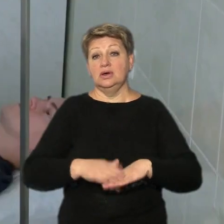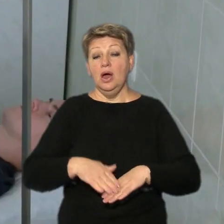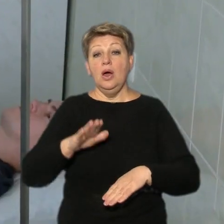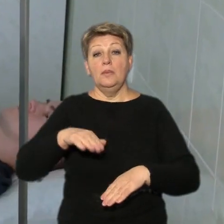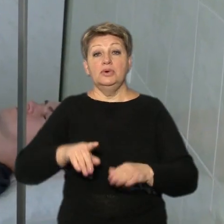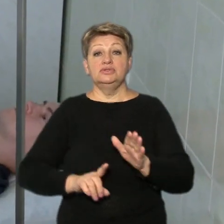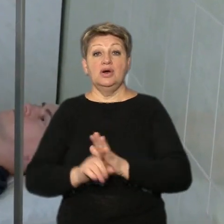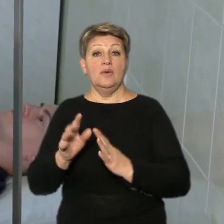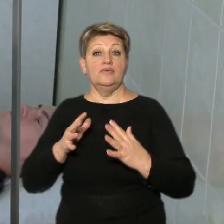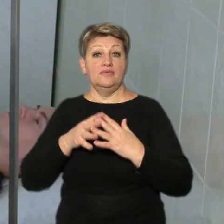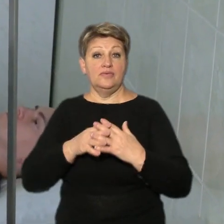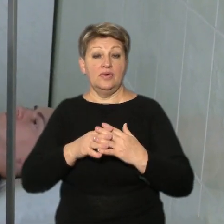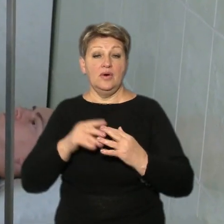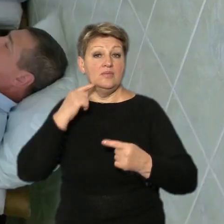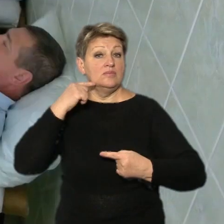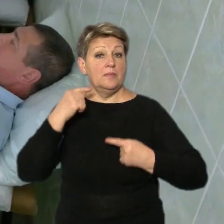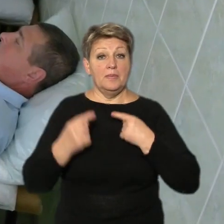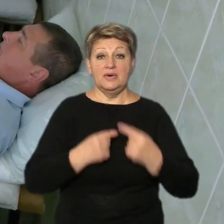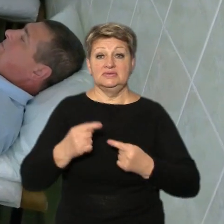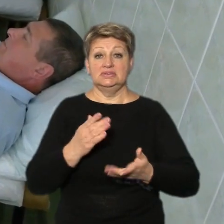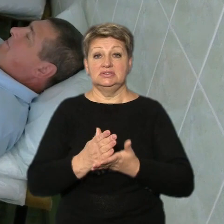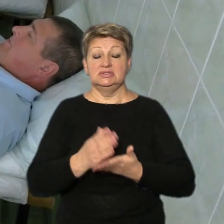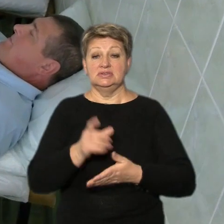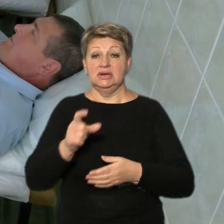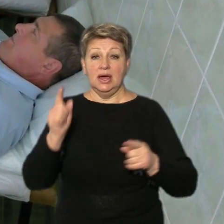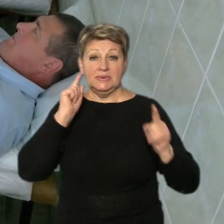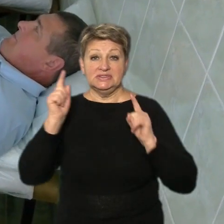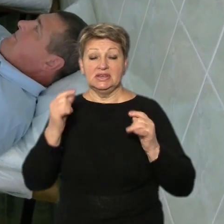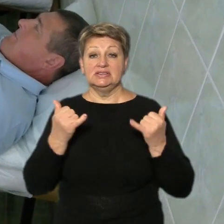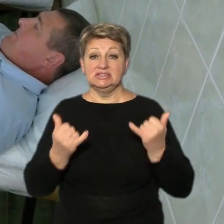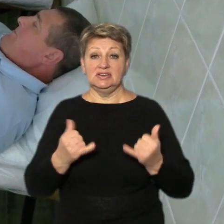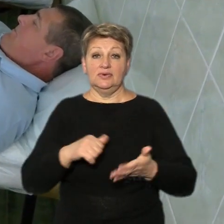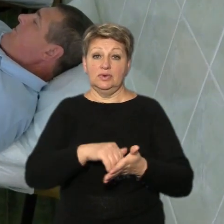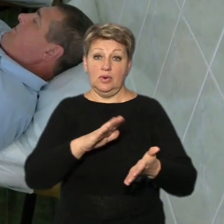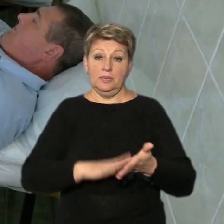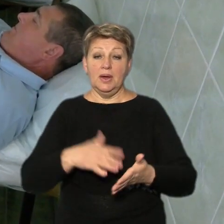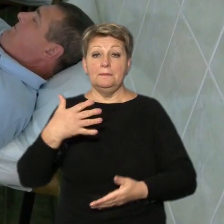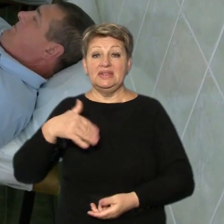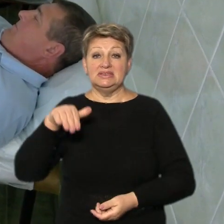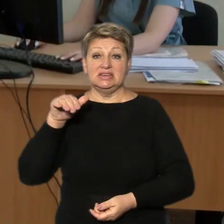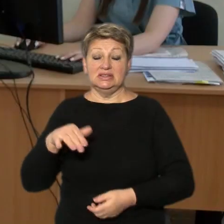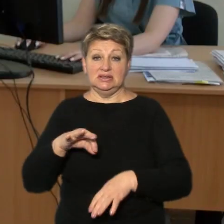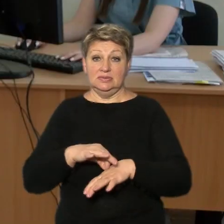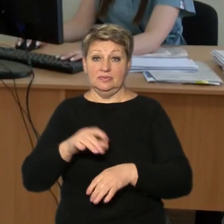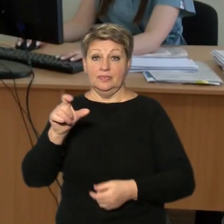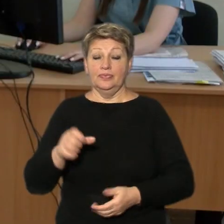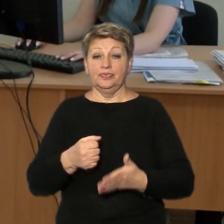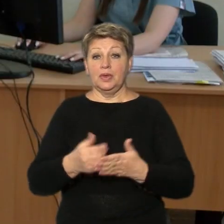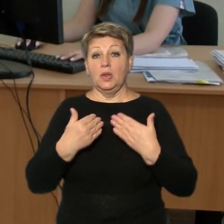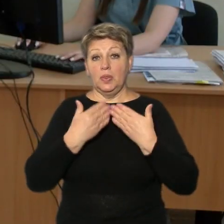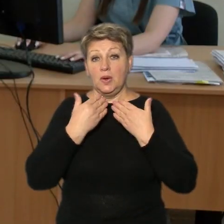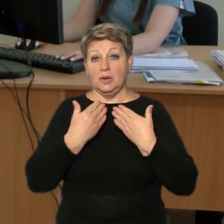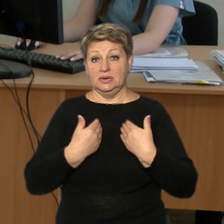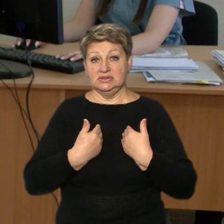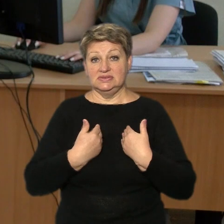факторів впливу додався постійний стрес. На сьогодні в області зареєстровано майже 50 тисяч хворих. До нас звертаються